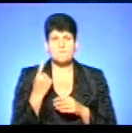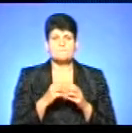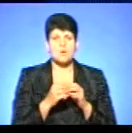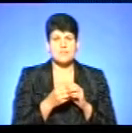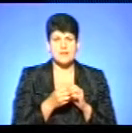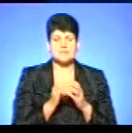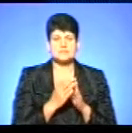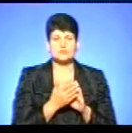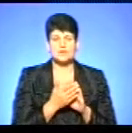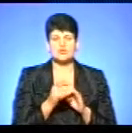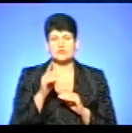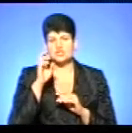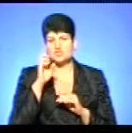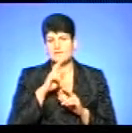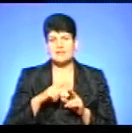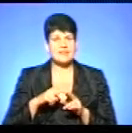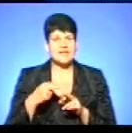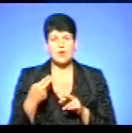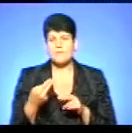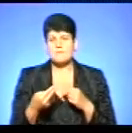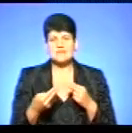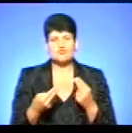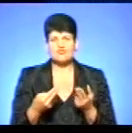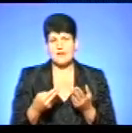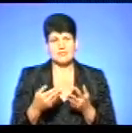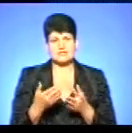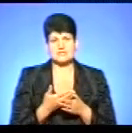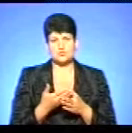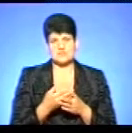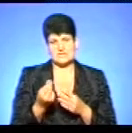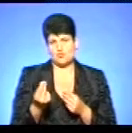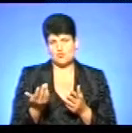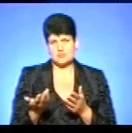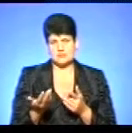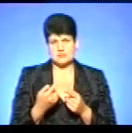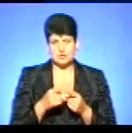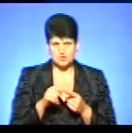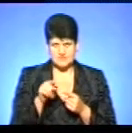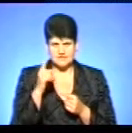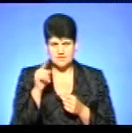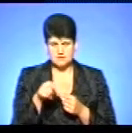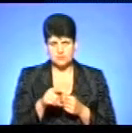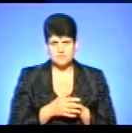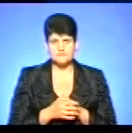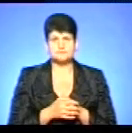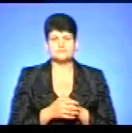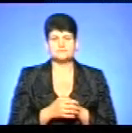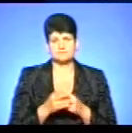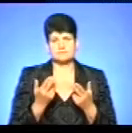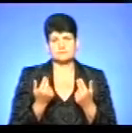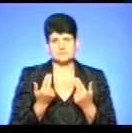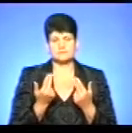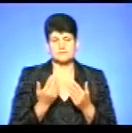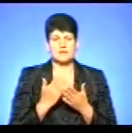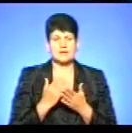ситуації – це те, що держава не компенсувала за субсидії, кошти. Чи з цього приводу вам щось відомо? Так, є